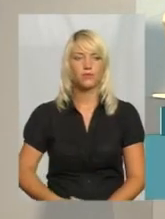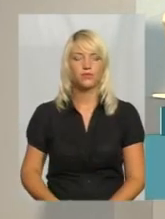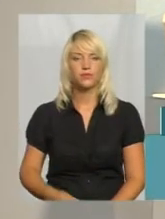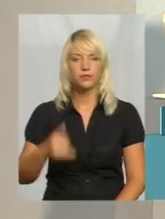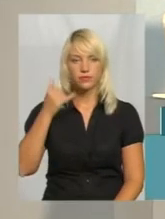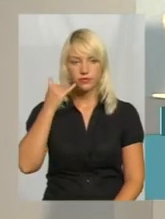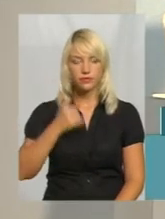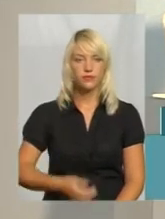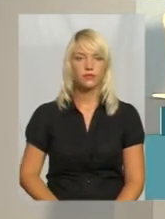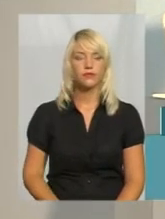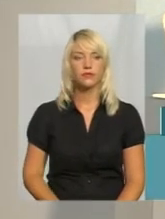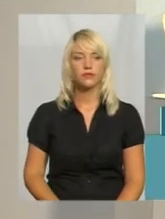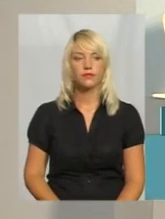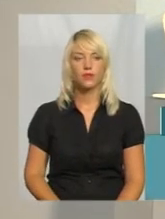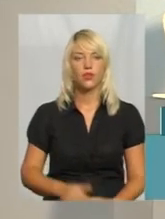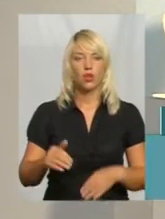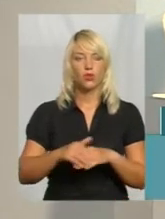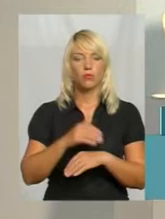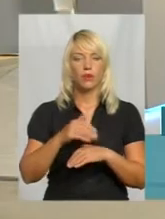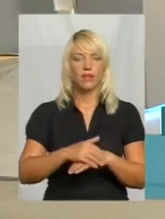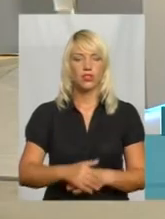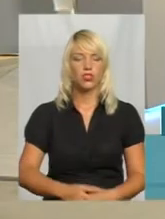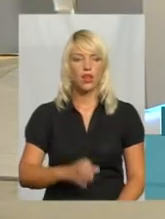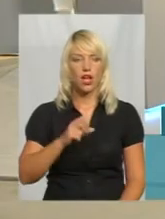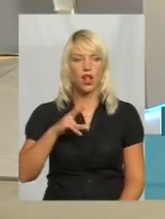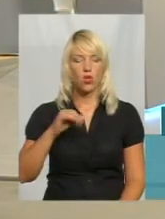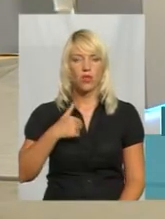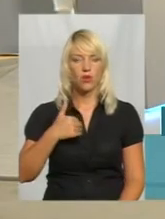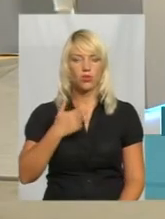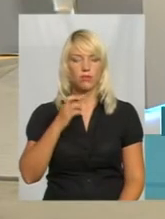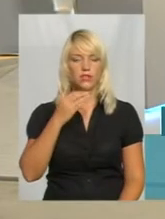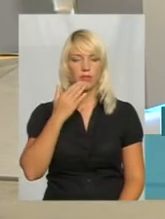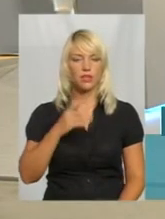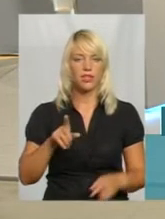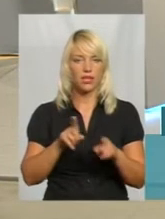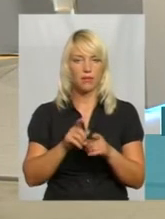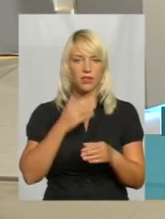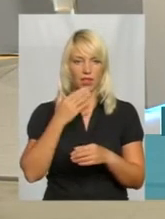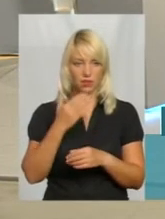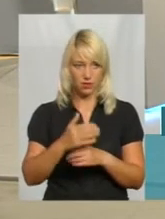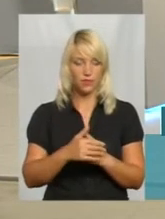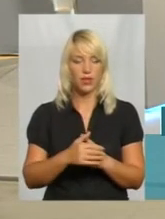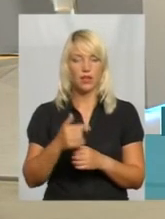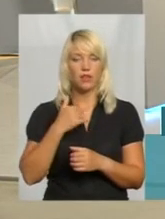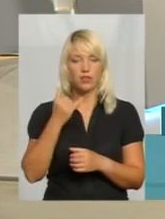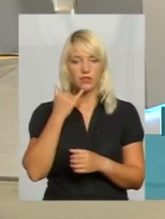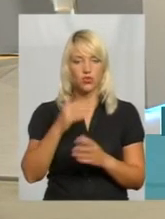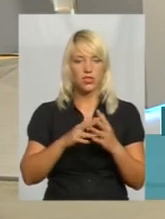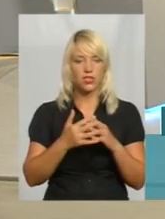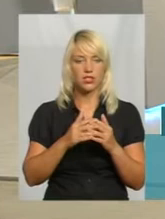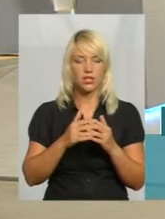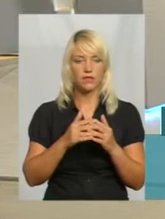в нас вже є. Давайте його почуємо. Добрий вечір. Я хотів би запитати таке питання. Я дзвоню вам в села